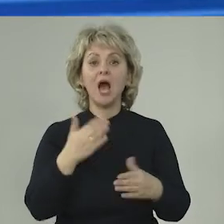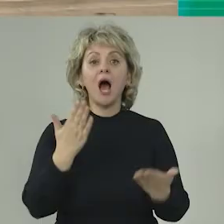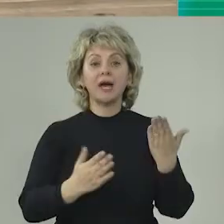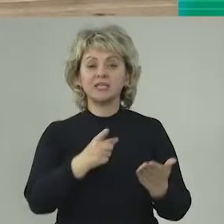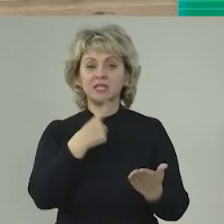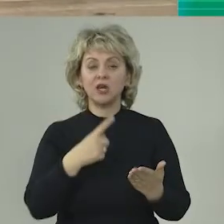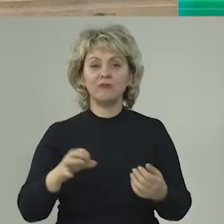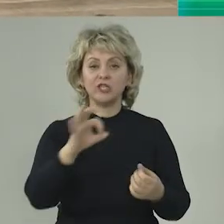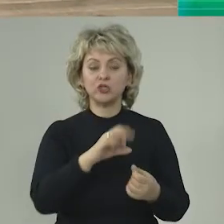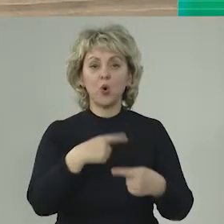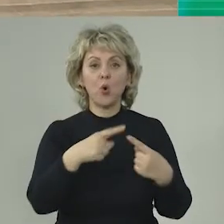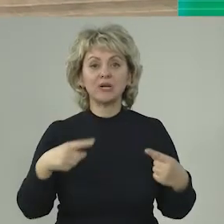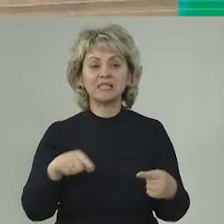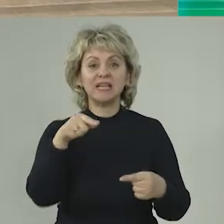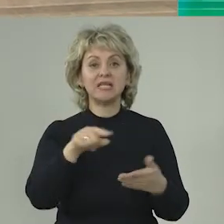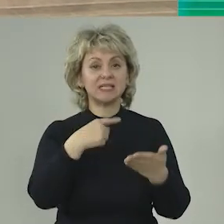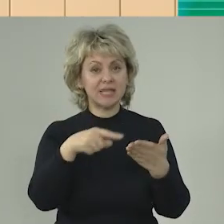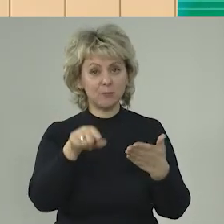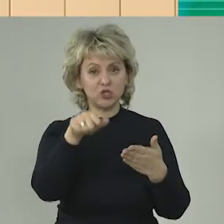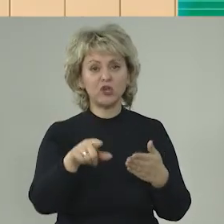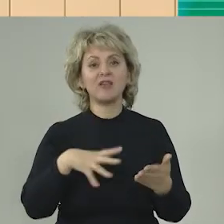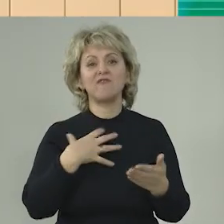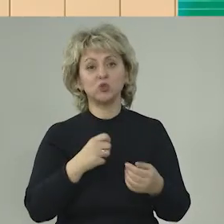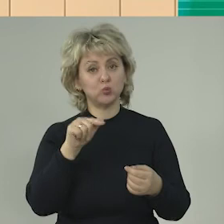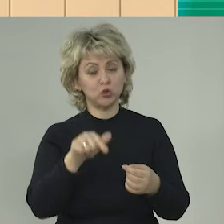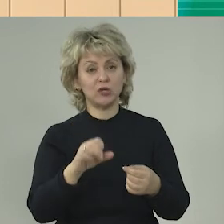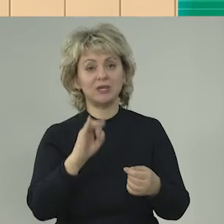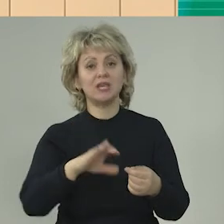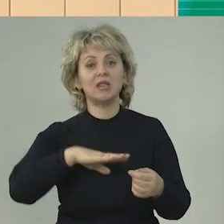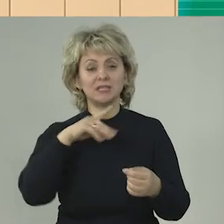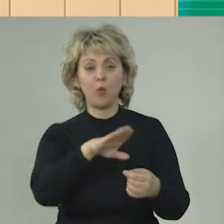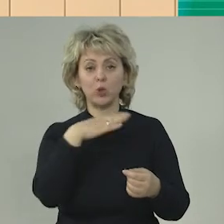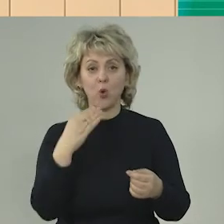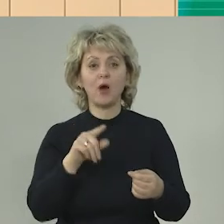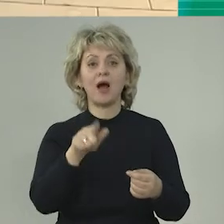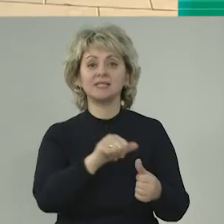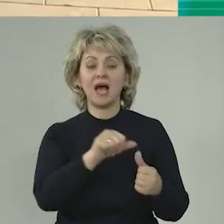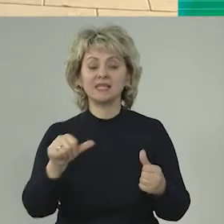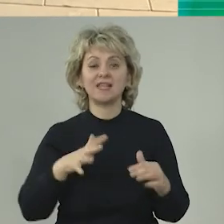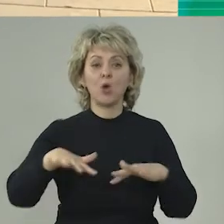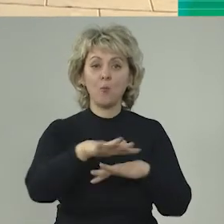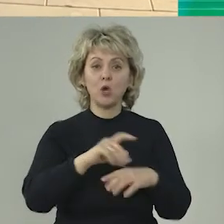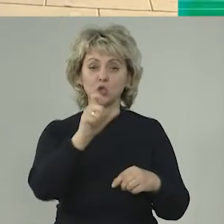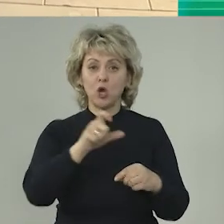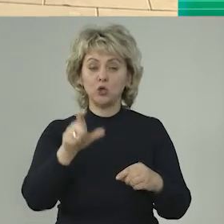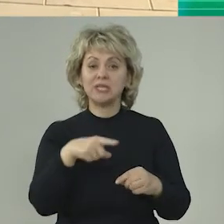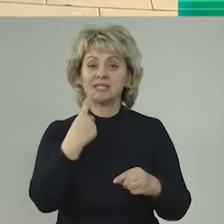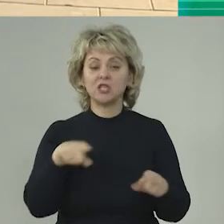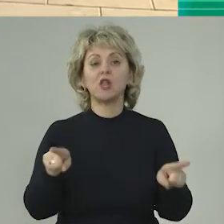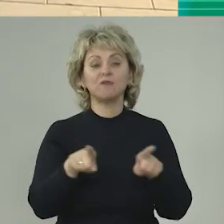А если говорить о различного рода замечаниях, претензиях, их достаточно много, хотя основная масса людей